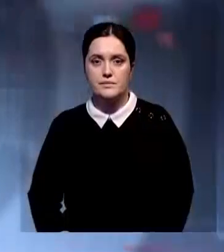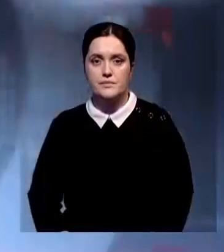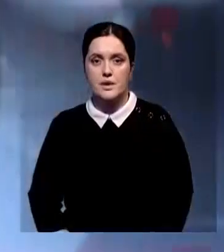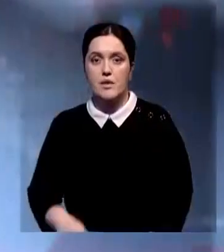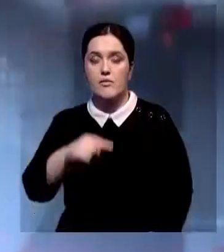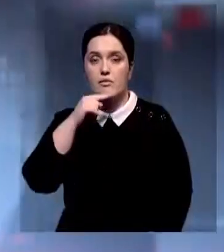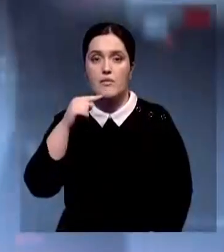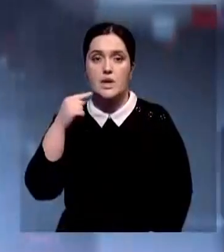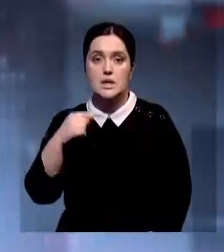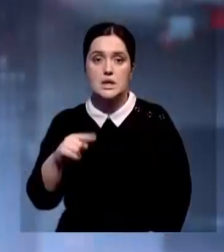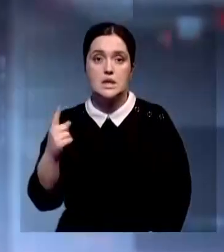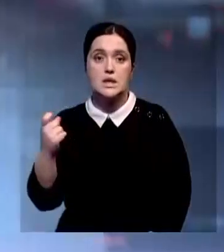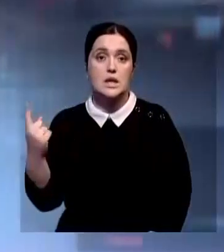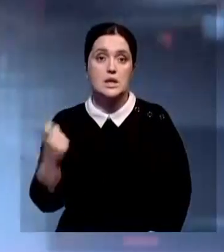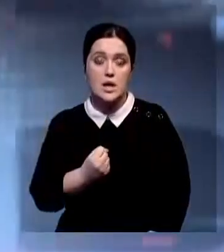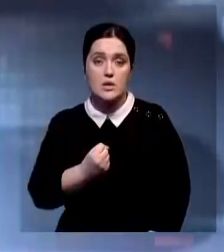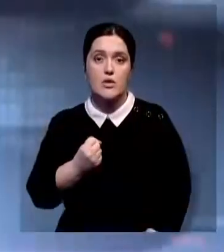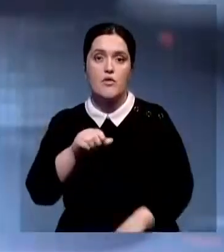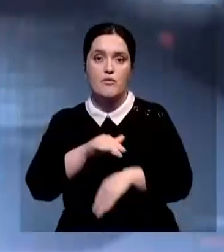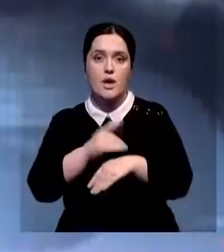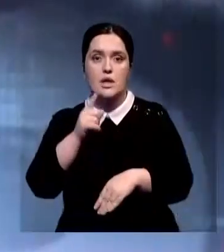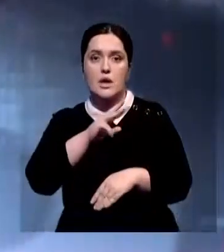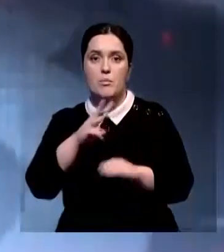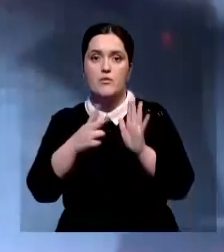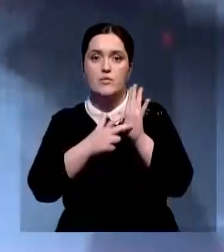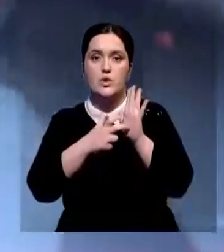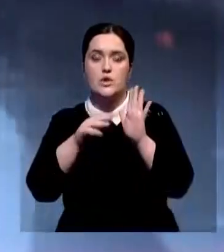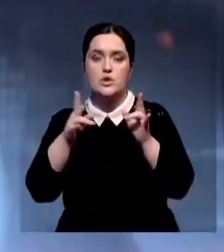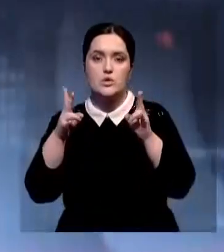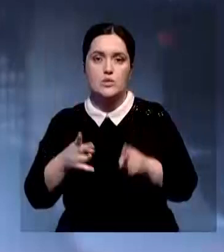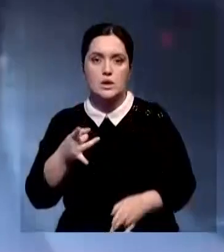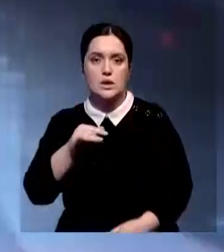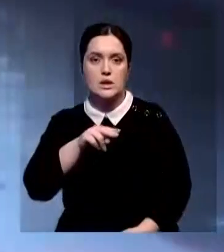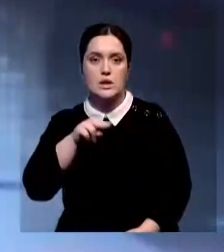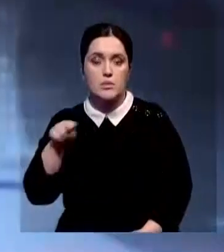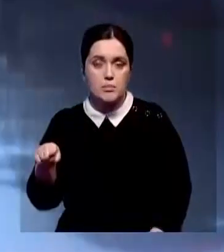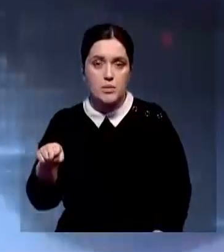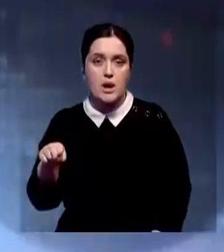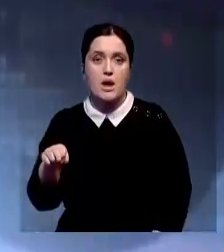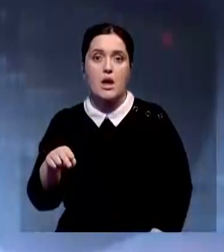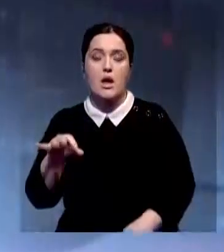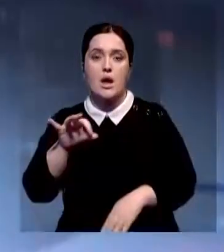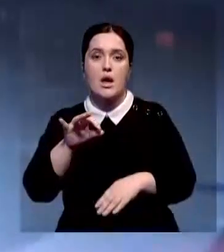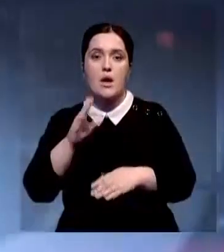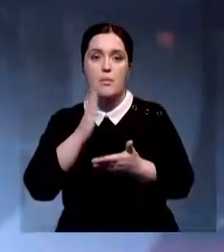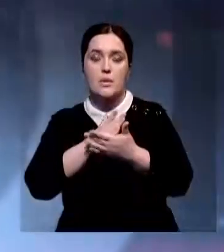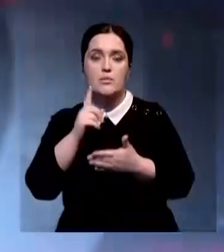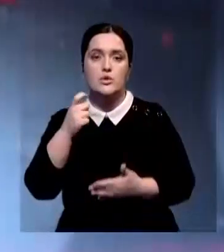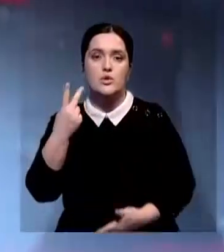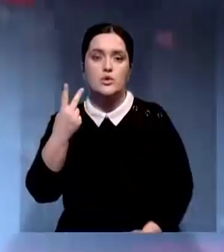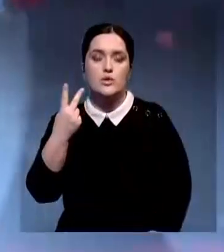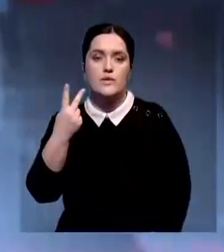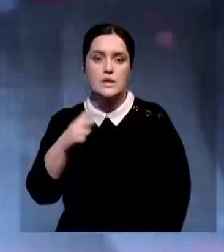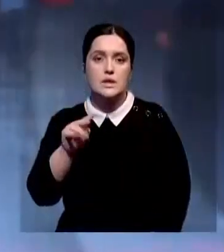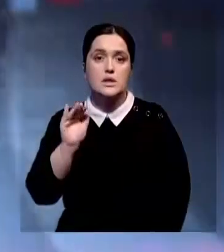Между тем, в соседней России за последнюю неделю выявили 1,8 млн случаев гриппа, заявили в Минздраве. При этом